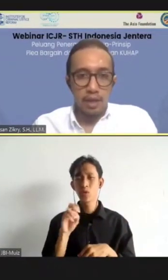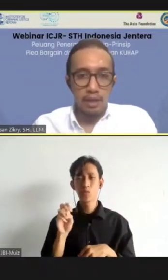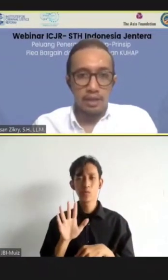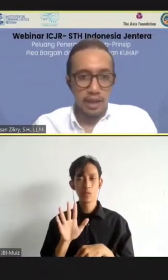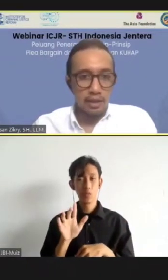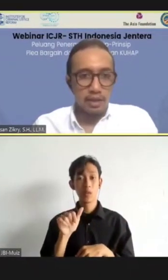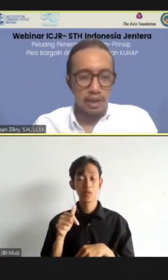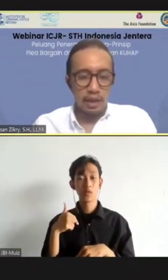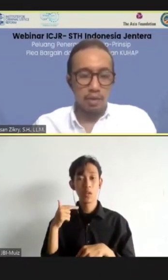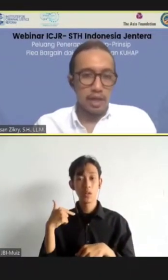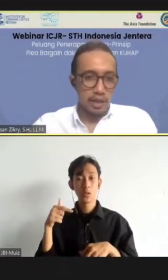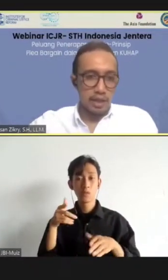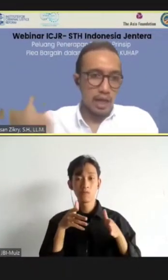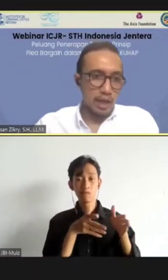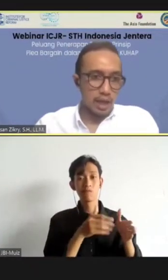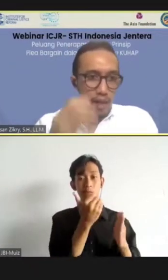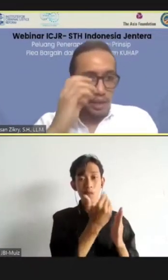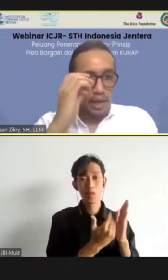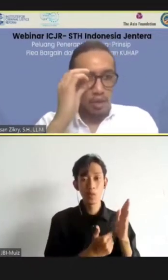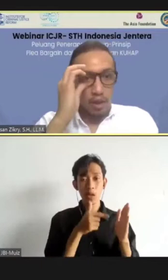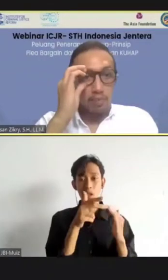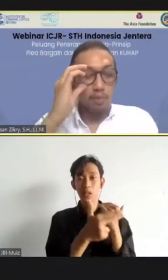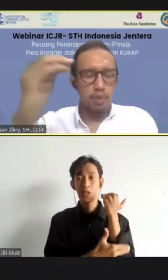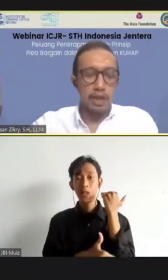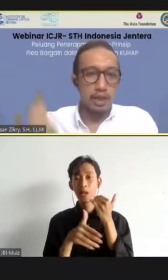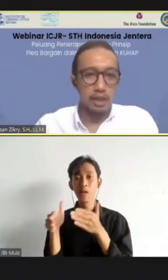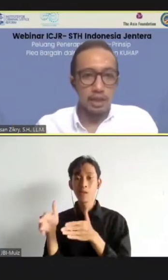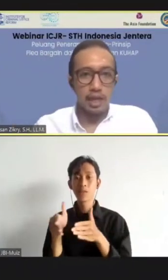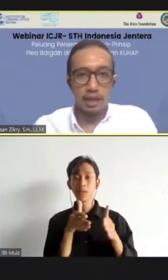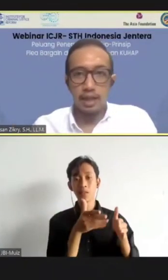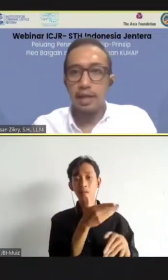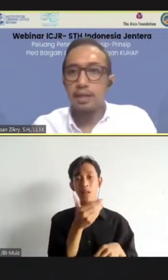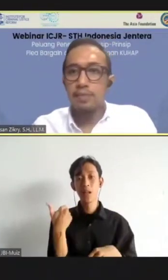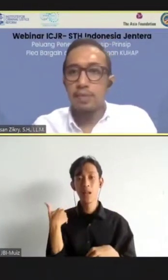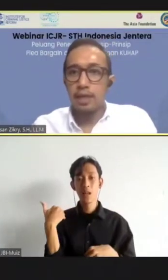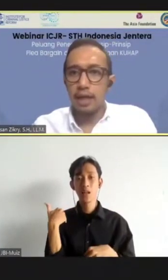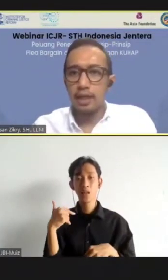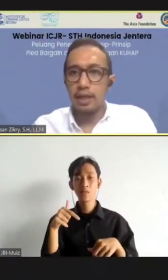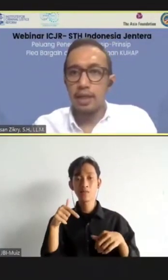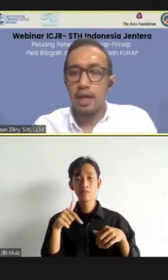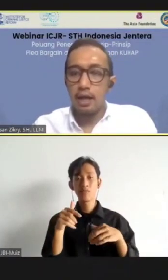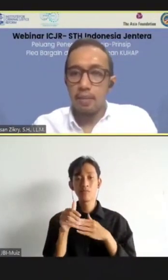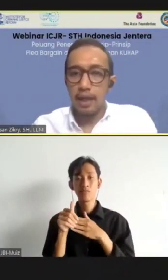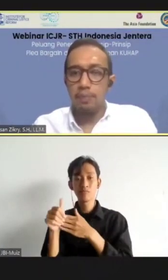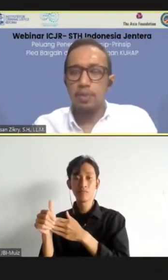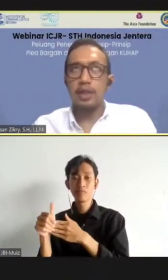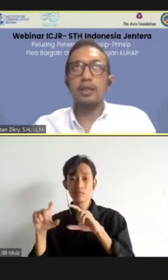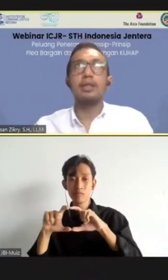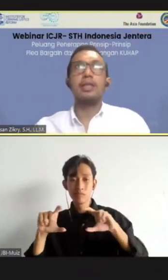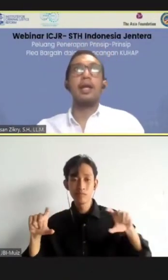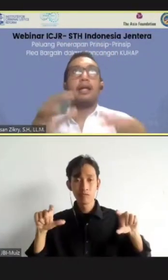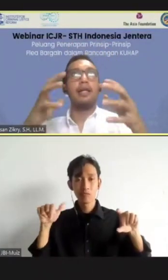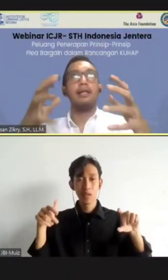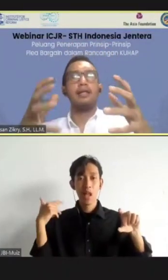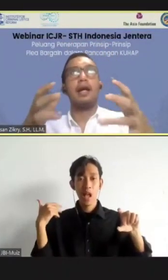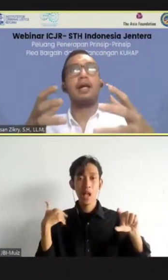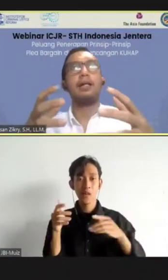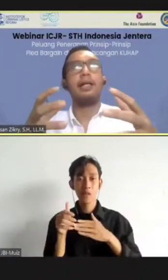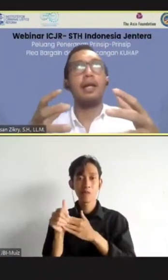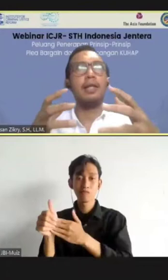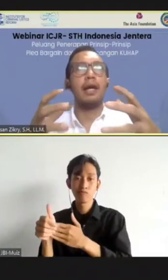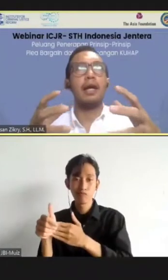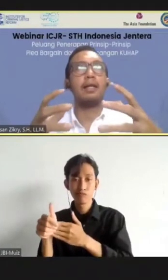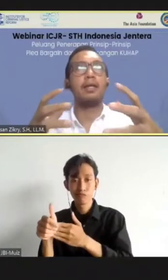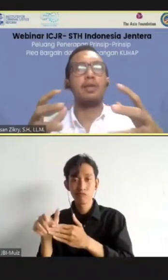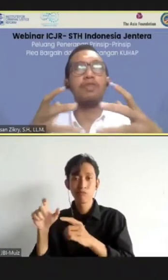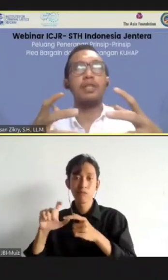dan juga di states, aturan yang di negara-negara bagian, juga dia mempunyai sentencing guidelines, yang intinya, mereka punya sentencing guidelines, yang